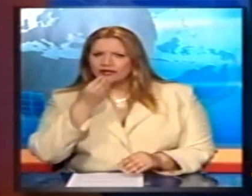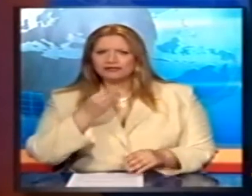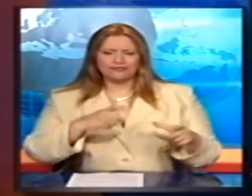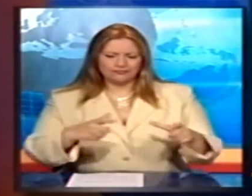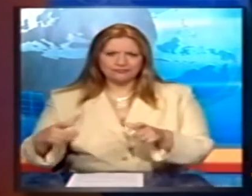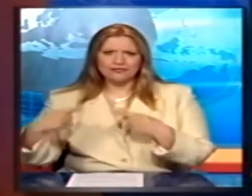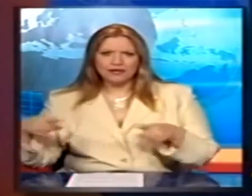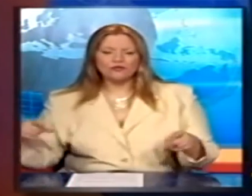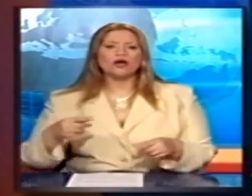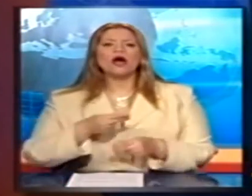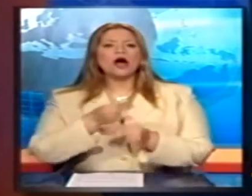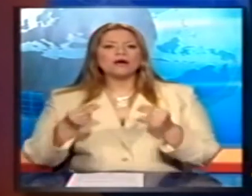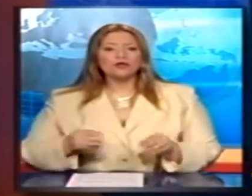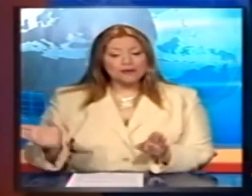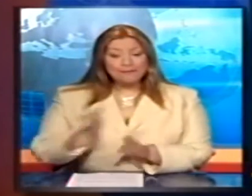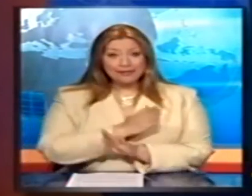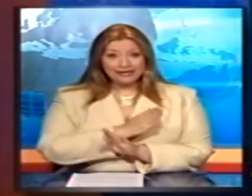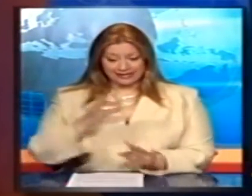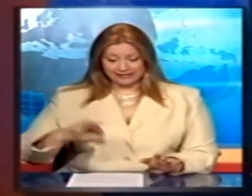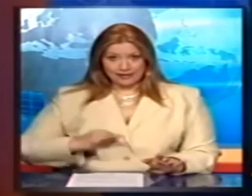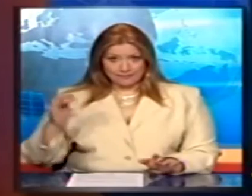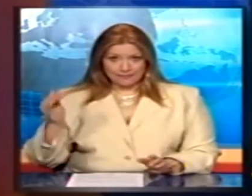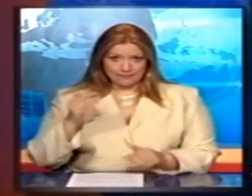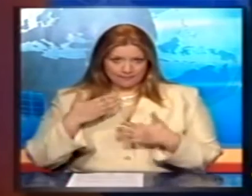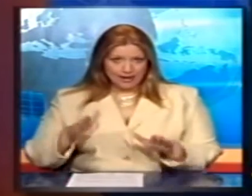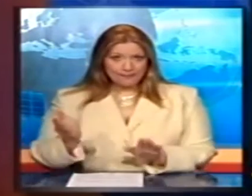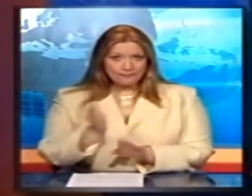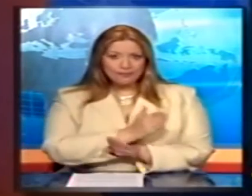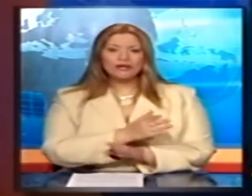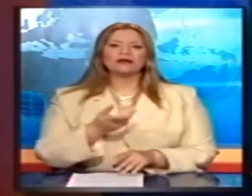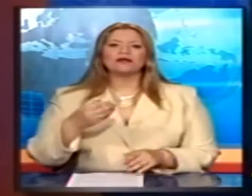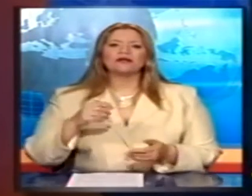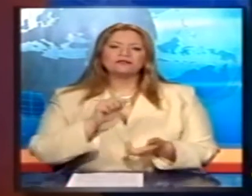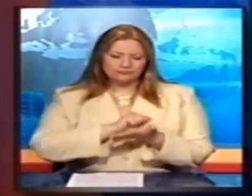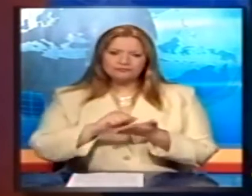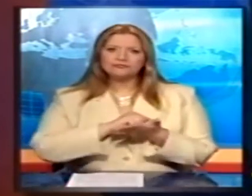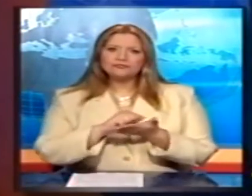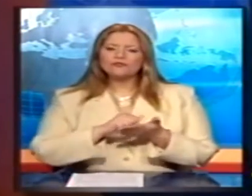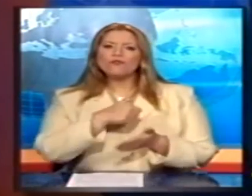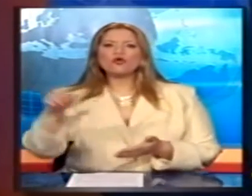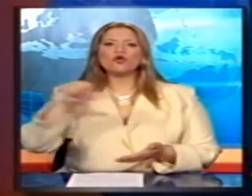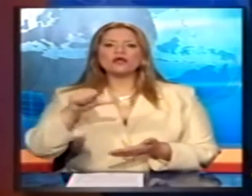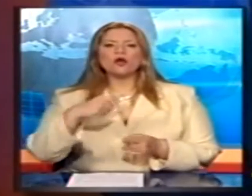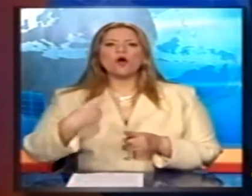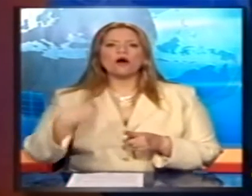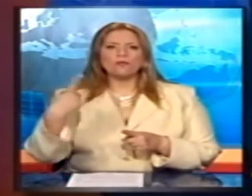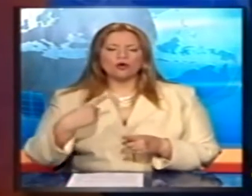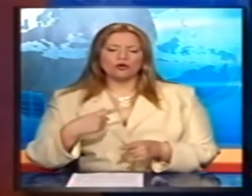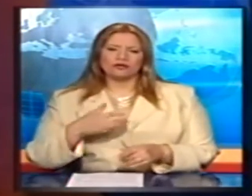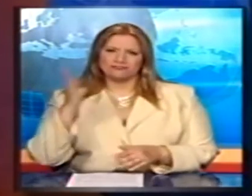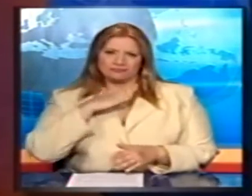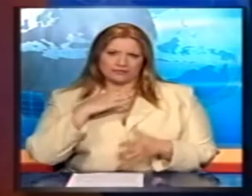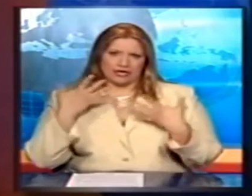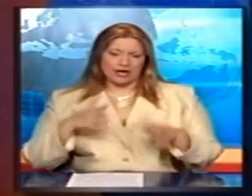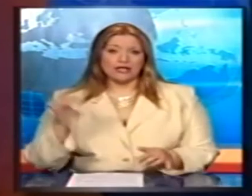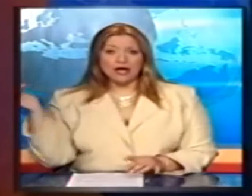ενώ για κάποιες ημέρες πριν από την εκδήλωση της επιδημίας τα πιάτα πλένανταν με σκέτο νερό διότι το απορυπαντικό είχε τελειώσει Ο Υπουργός Υγείας στέλνει